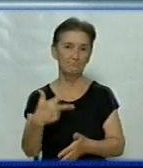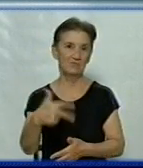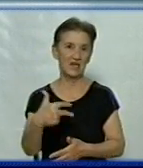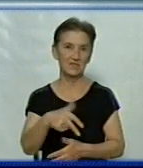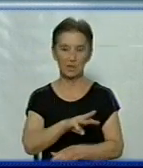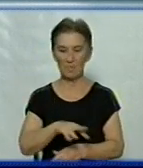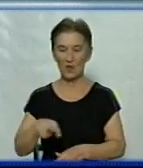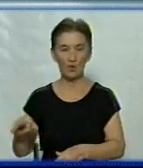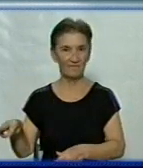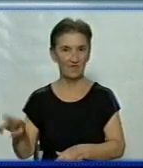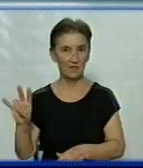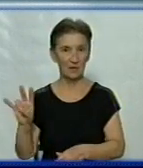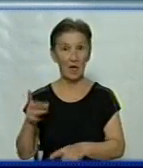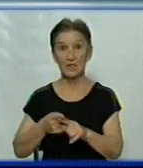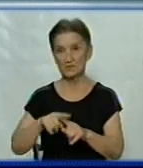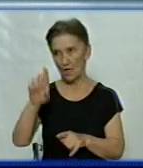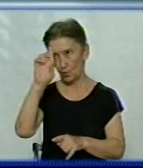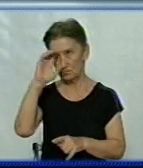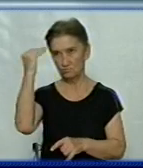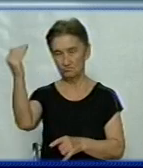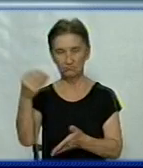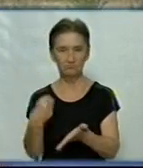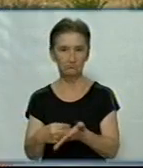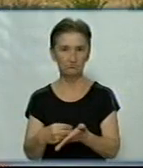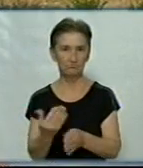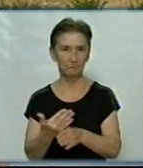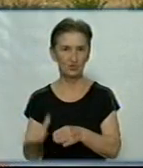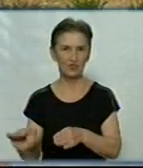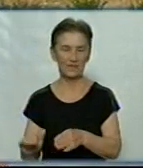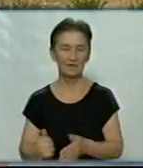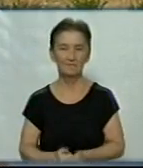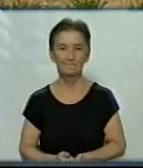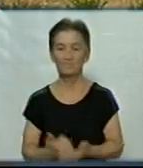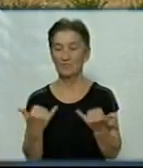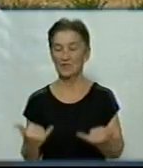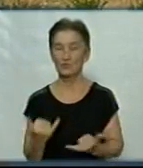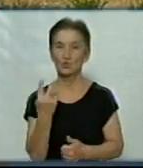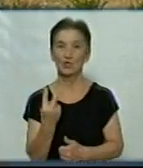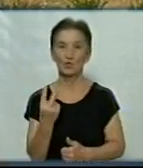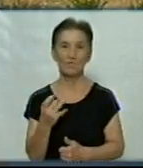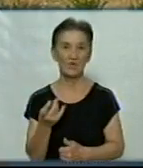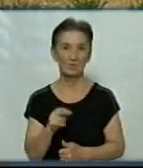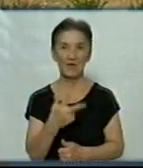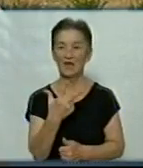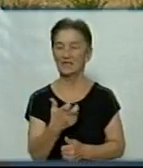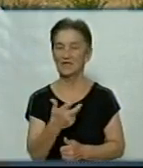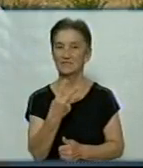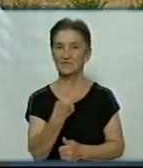мільйонів гривень. Це гроші з державного бюджету. Сьогодні, 2 вересня, 325